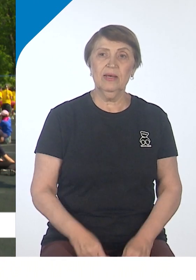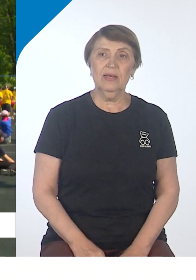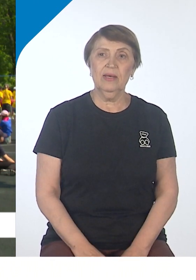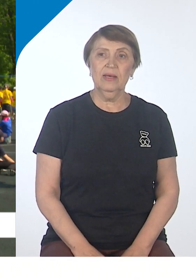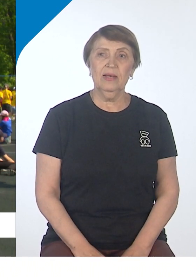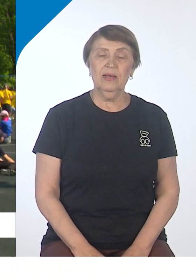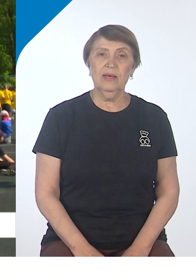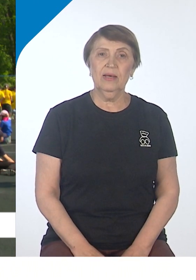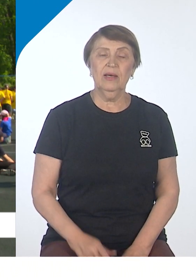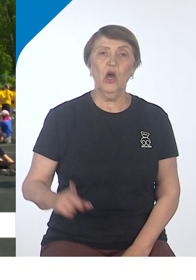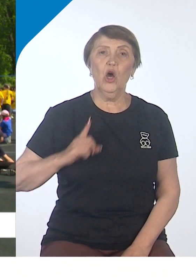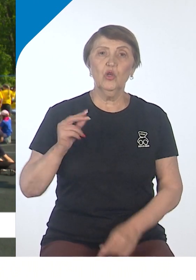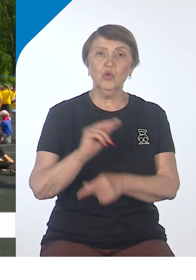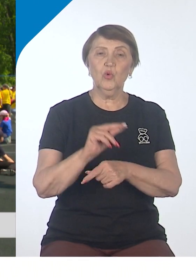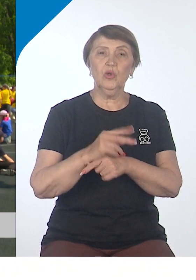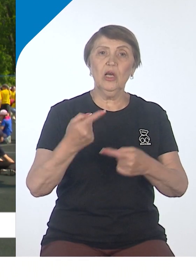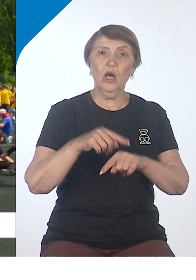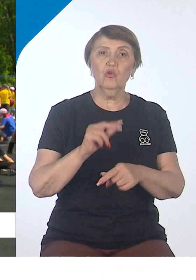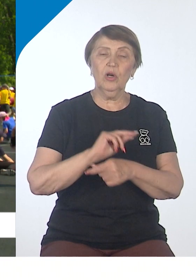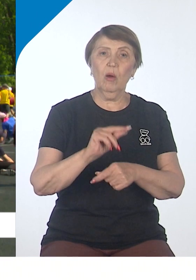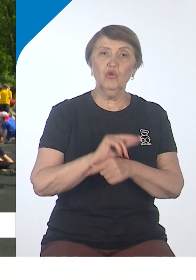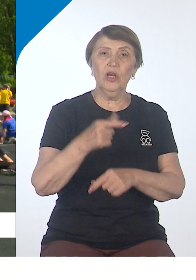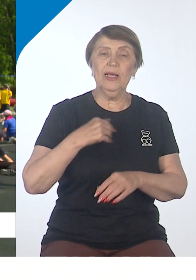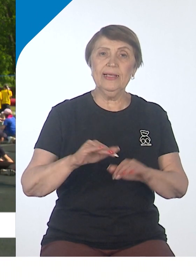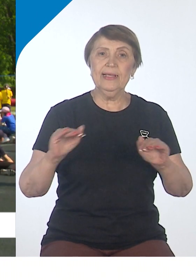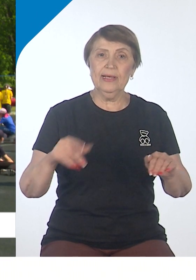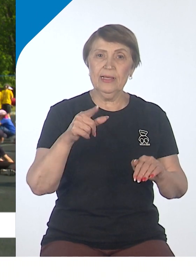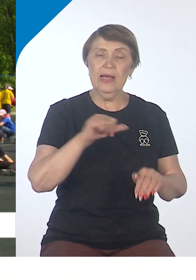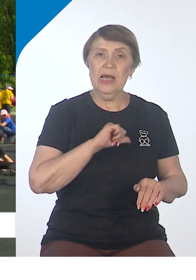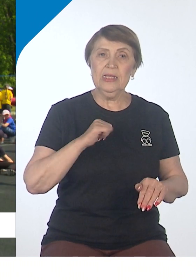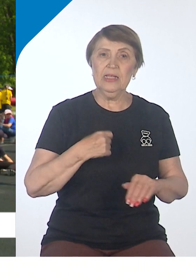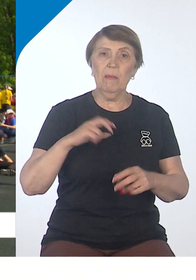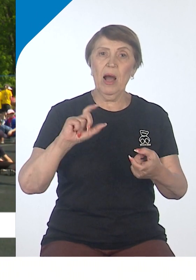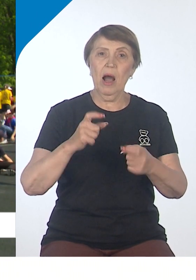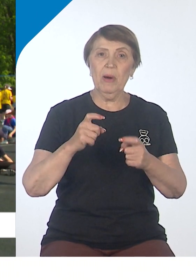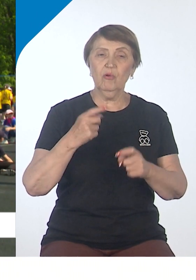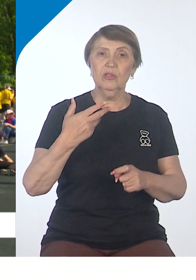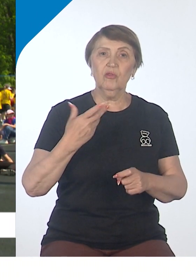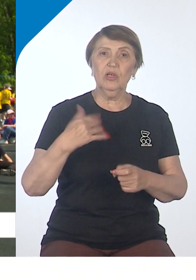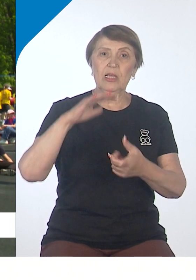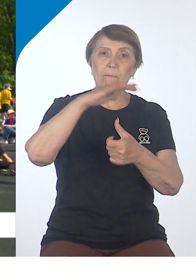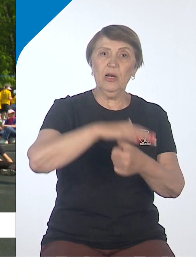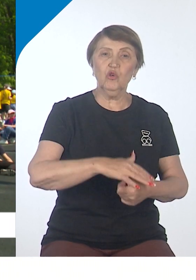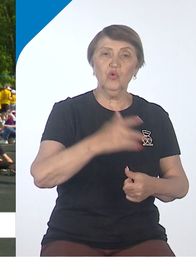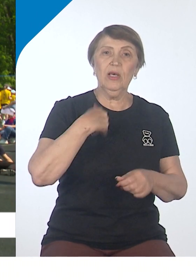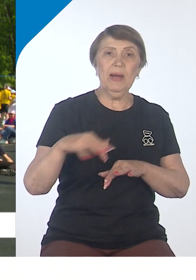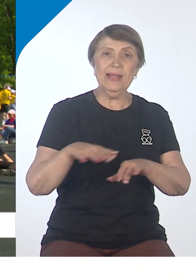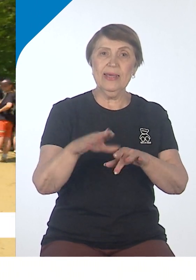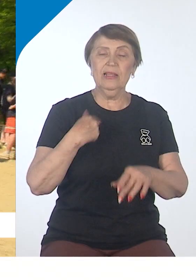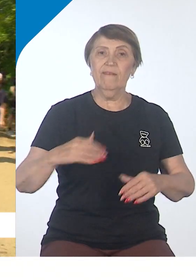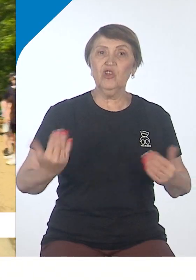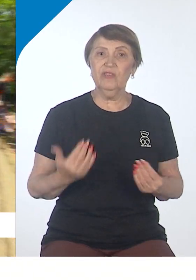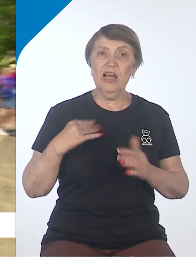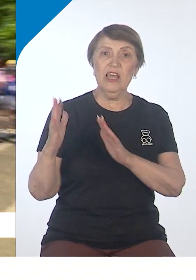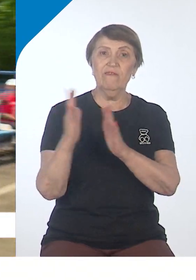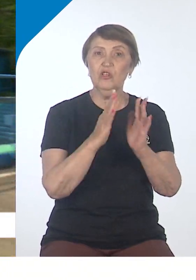работали инструкторы, которые приезжали сюда, обучали детей. Самообороне, парашютному делу, выживанию в лесу.